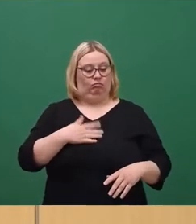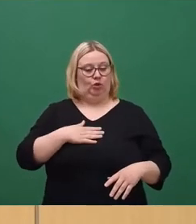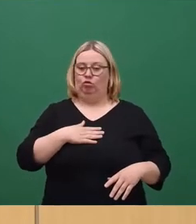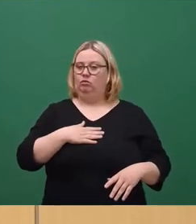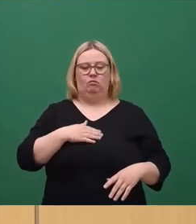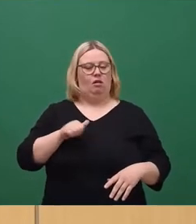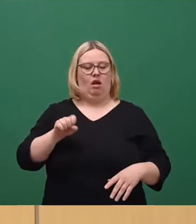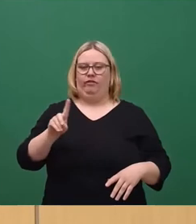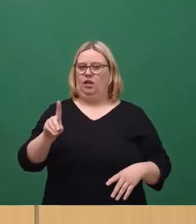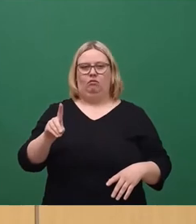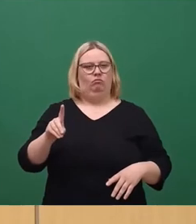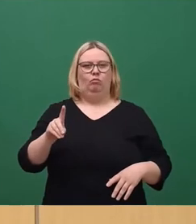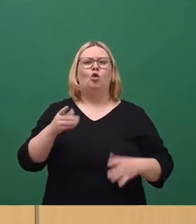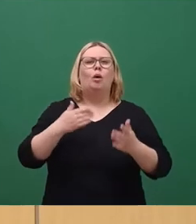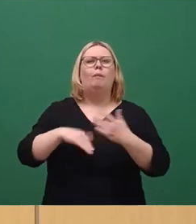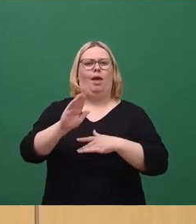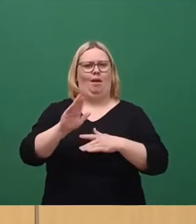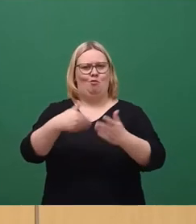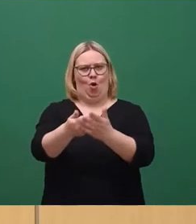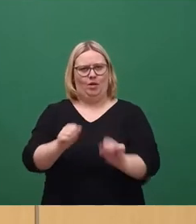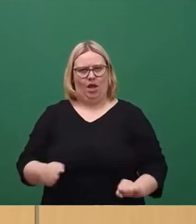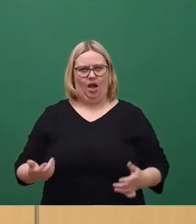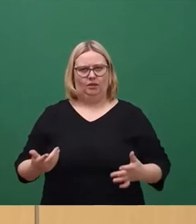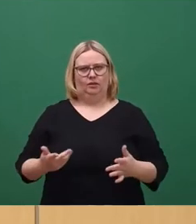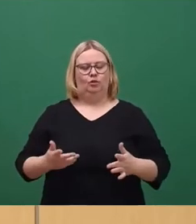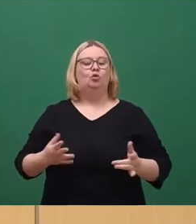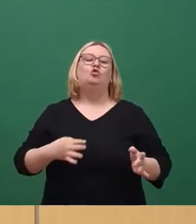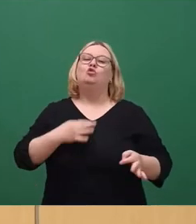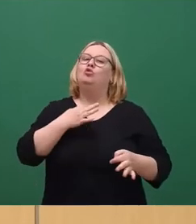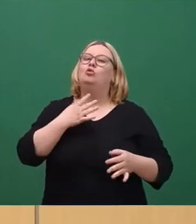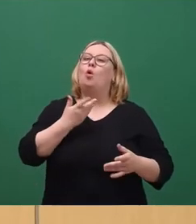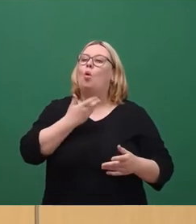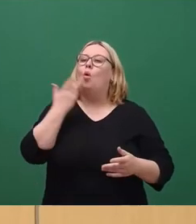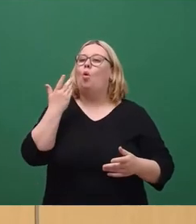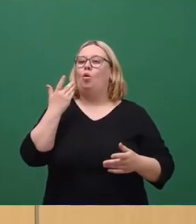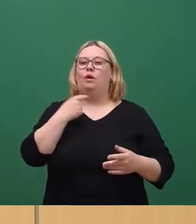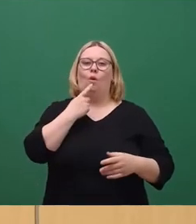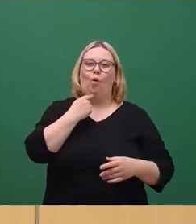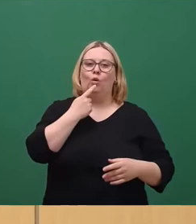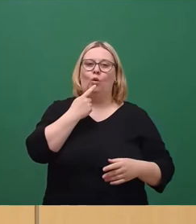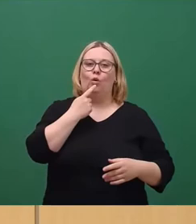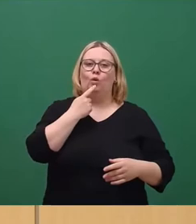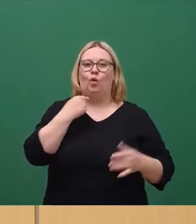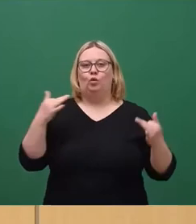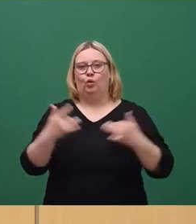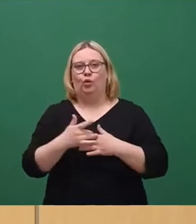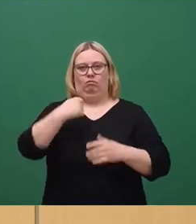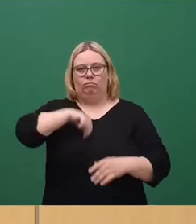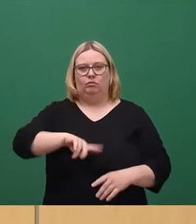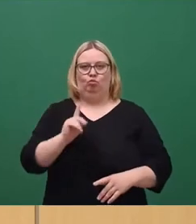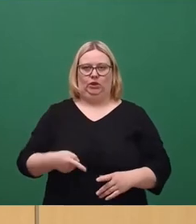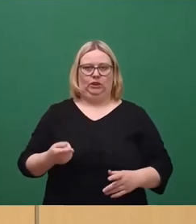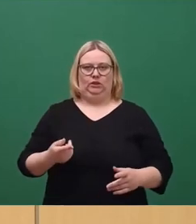hätten Sie noch viel mehr kriegen können. Und vor allen Dingen ganz ohne irgendwelche rot-rot-grünen Kröten schlucken zu müssen. Die